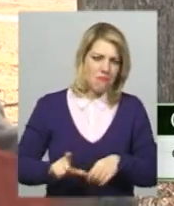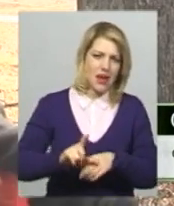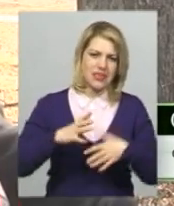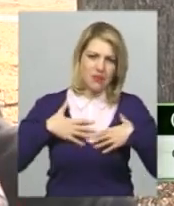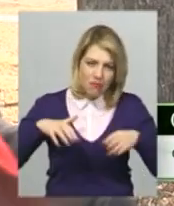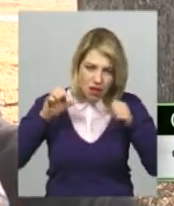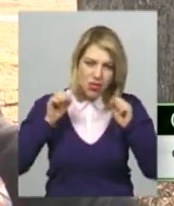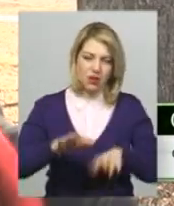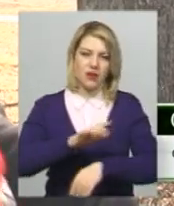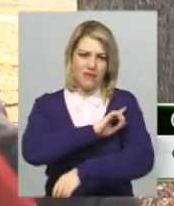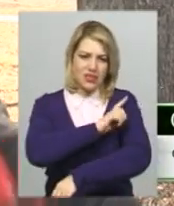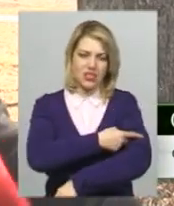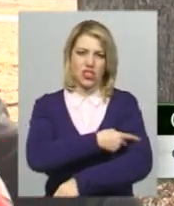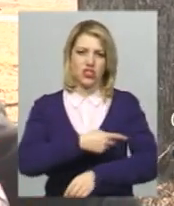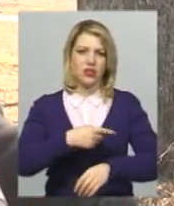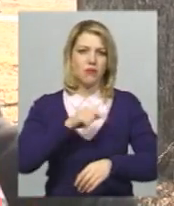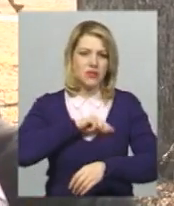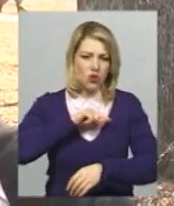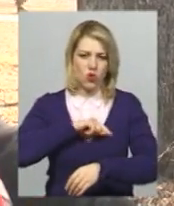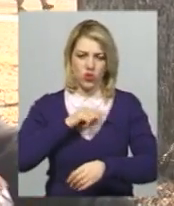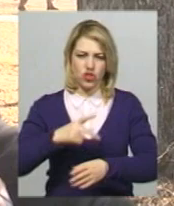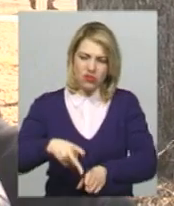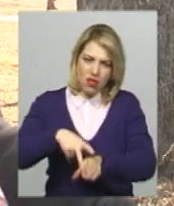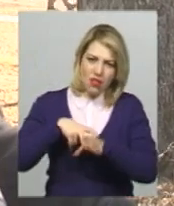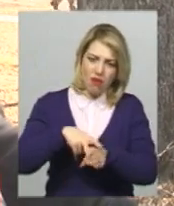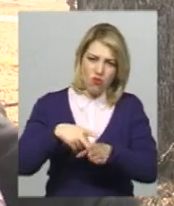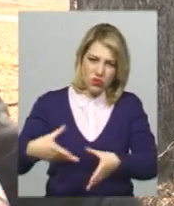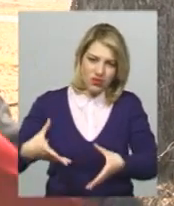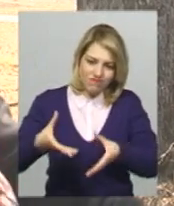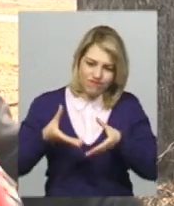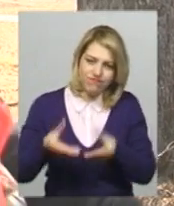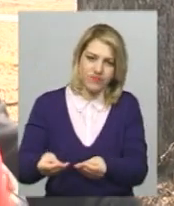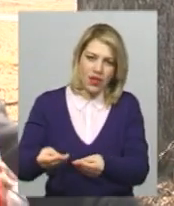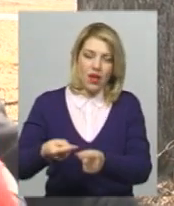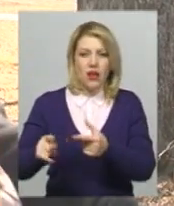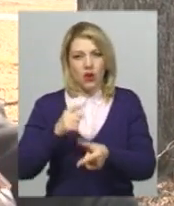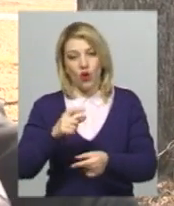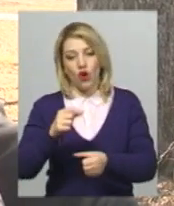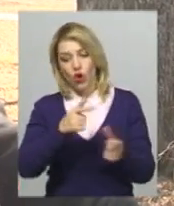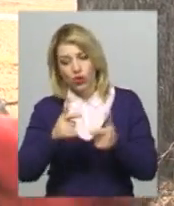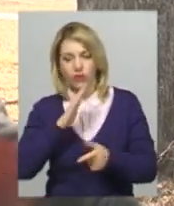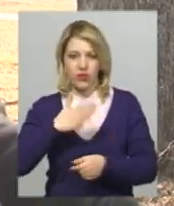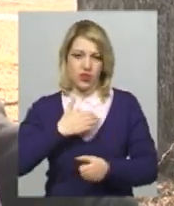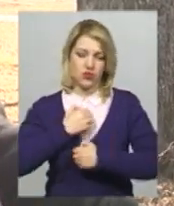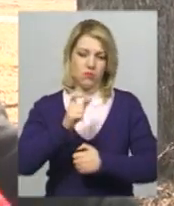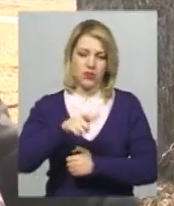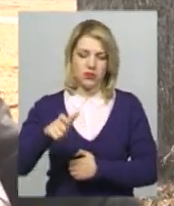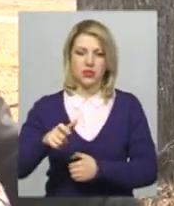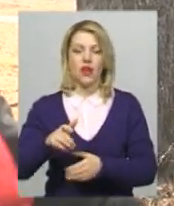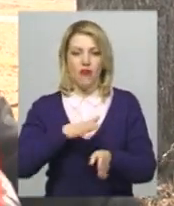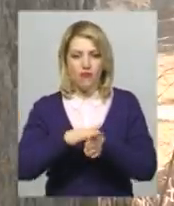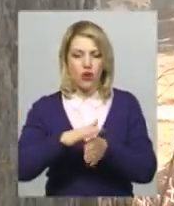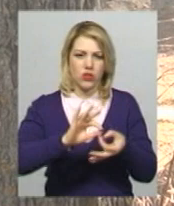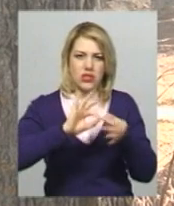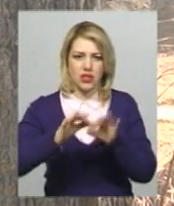фізична та психологічна нагрузка йде на військового службовця, для того, щоб зрозуміти, чи готові наші бійці виконувати в надскладних умовах